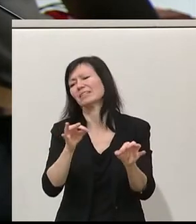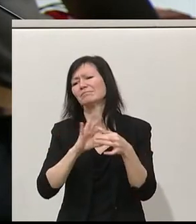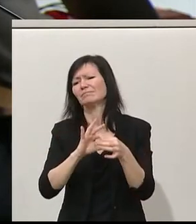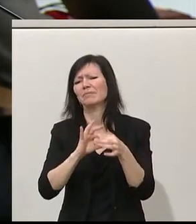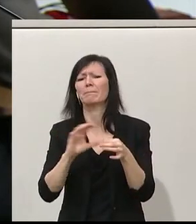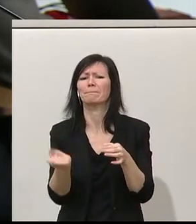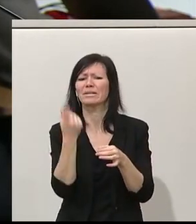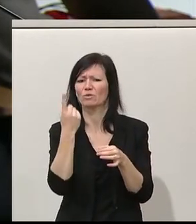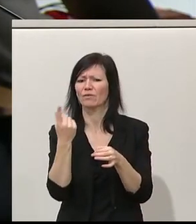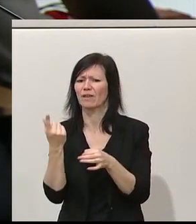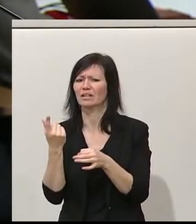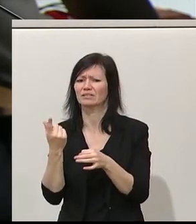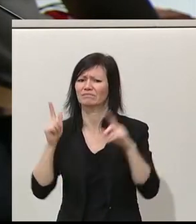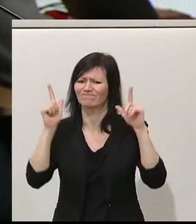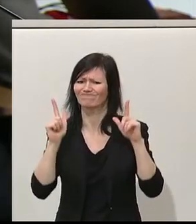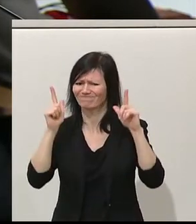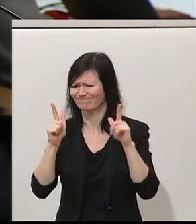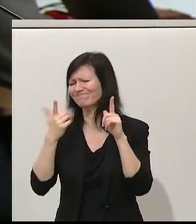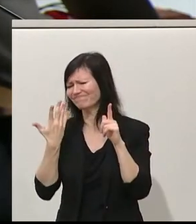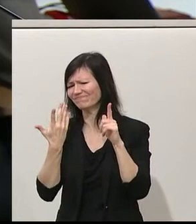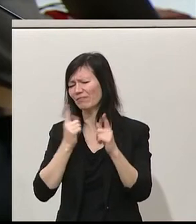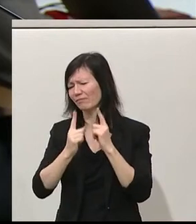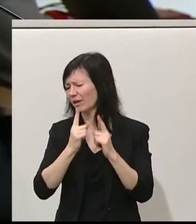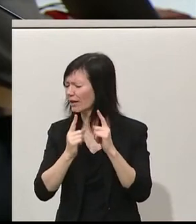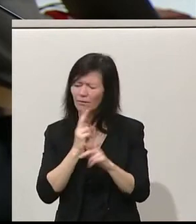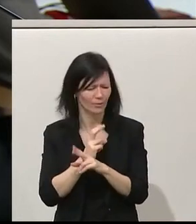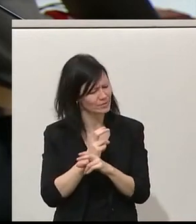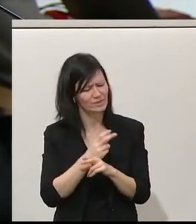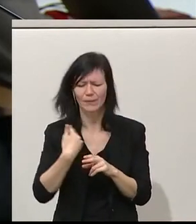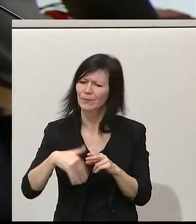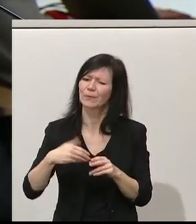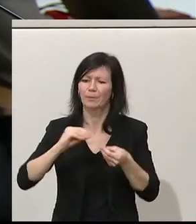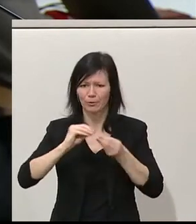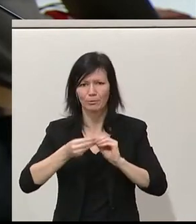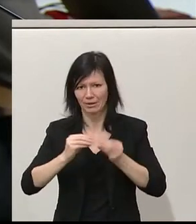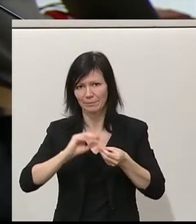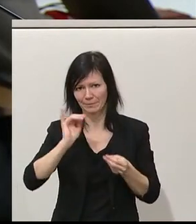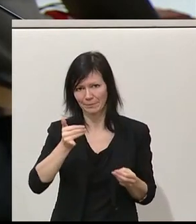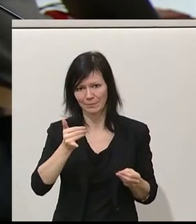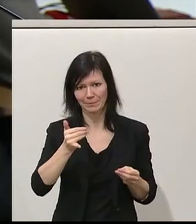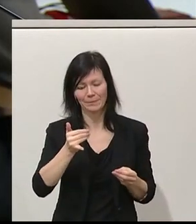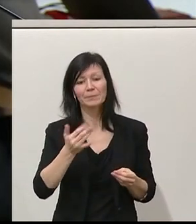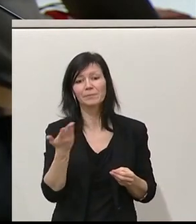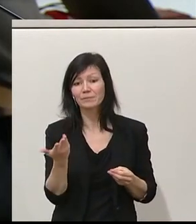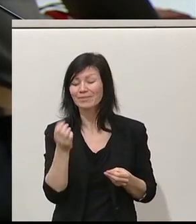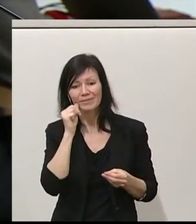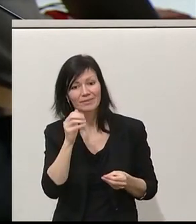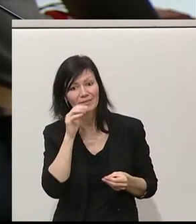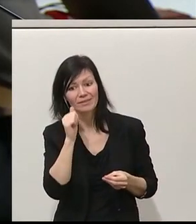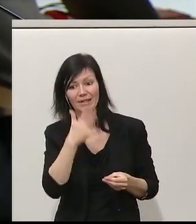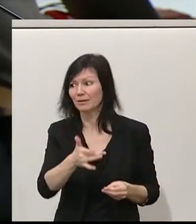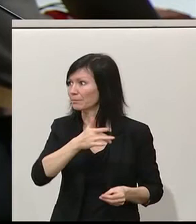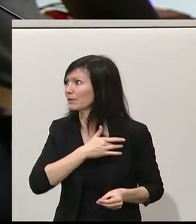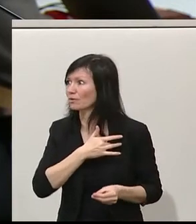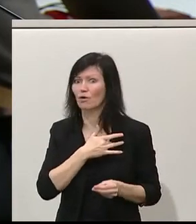Transitverkehr, ein ganz wesentliches Problem in Österreich und ein wesentliches Thema in Österreich betrifft, diese Menschen, die tagtäglich davon